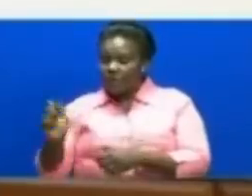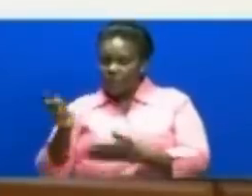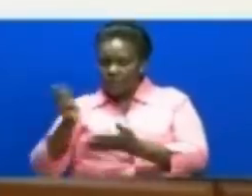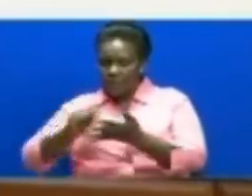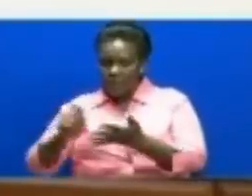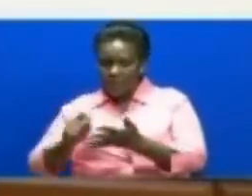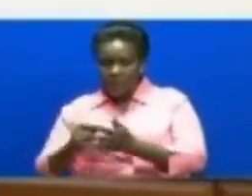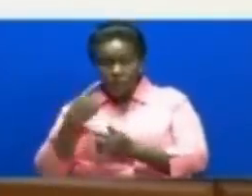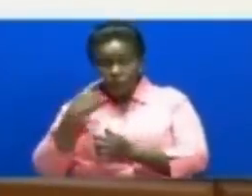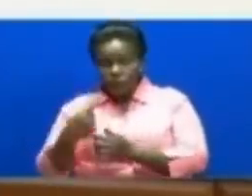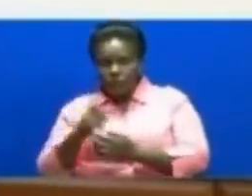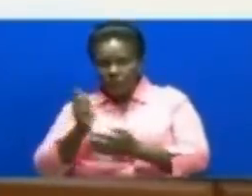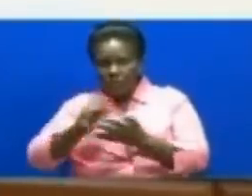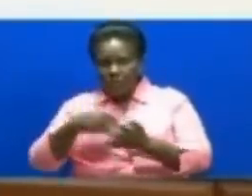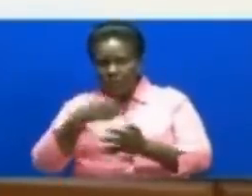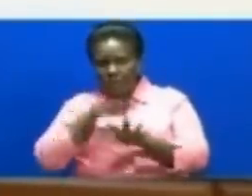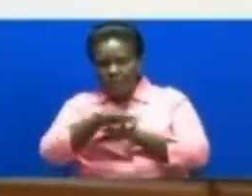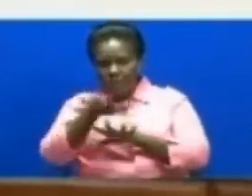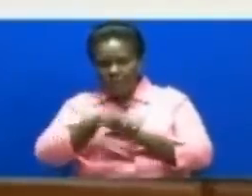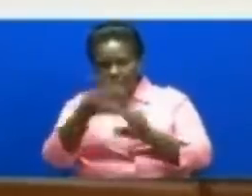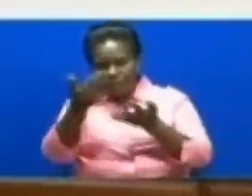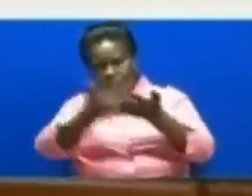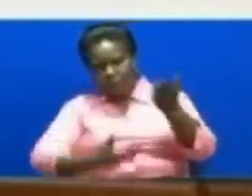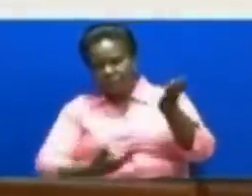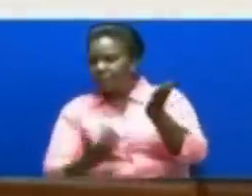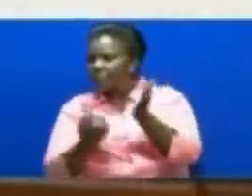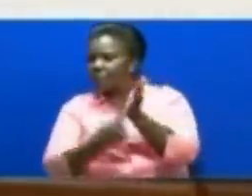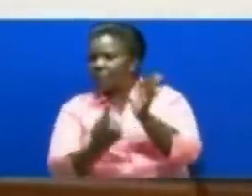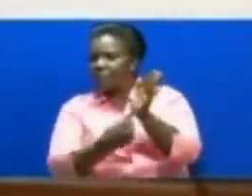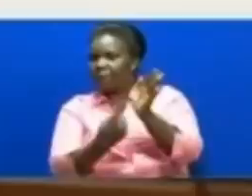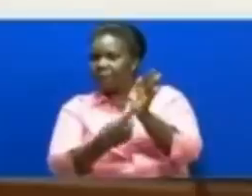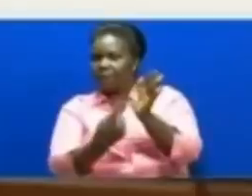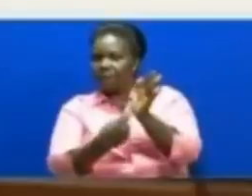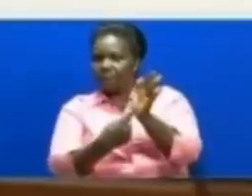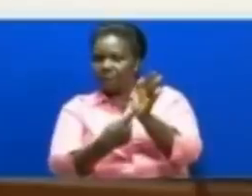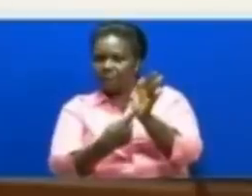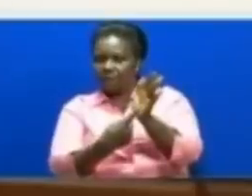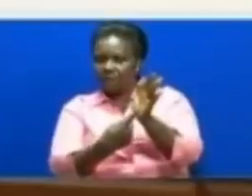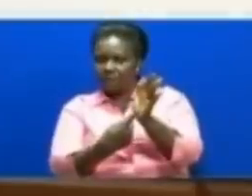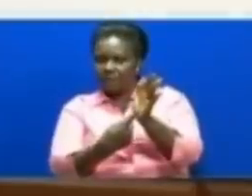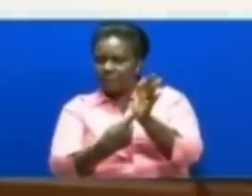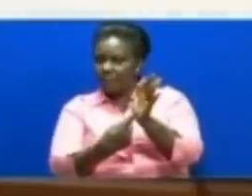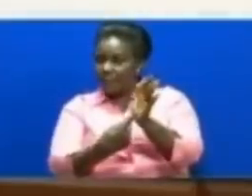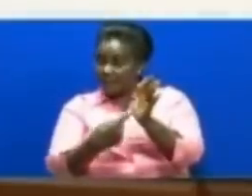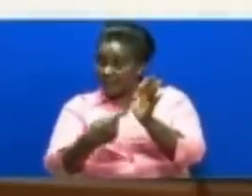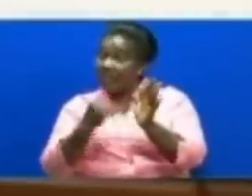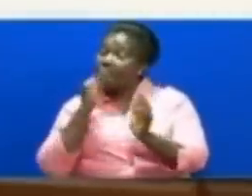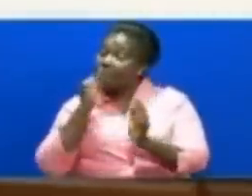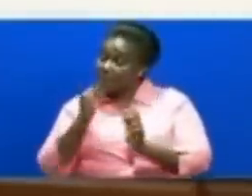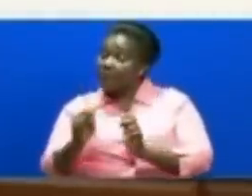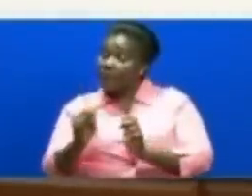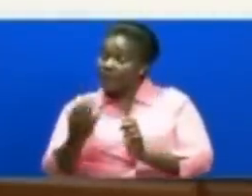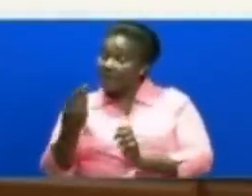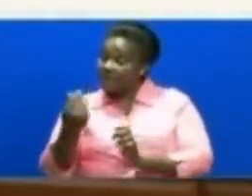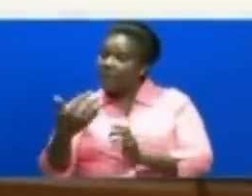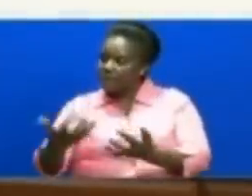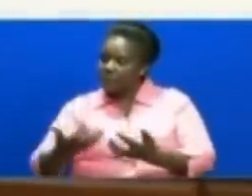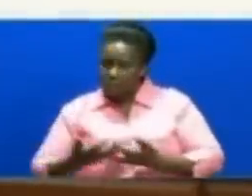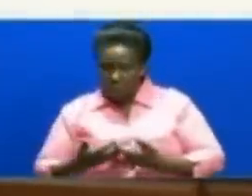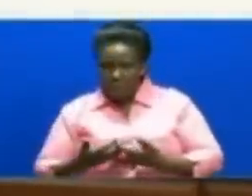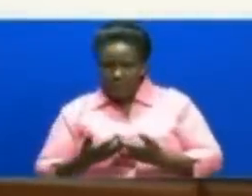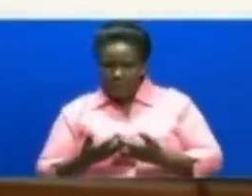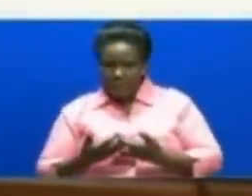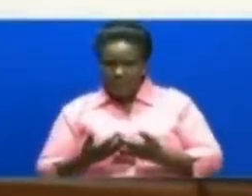wameandika maelezo yao yako hapa Na kukiri kwamba mimi nimekataa kupokezo feather Na kwamba hilo